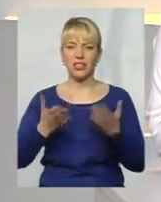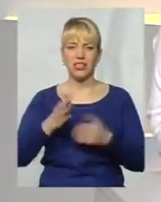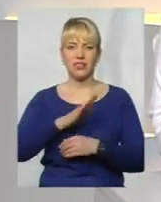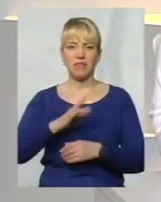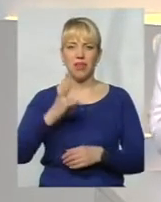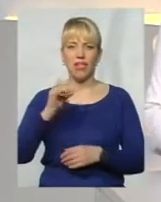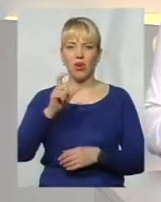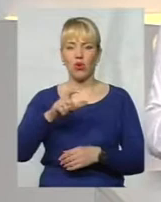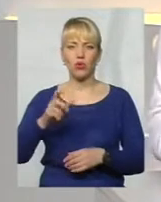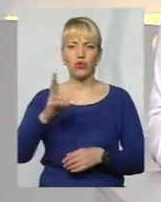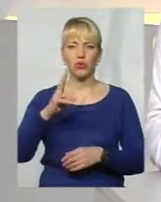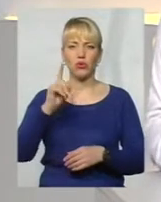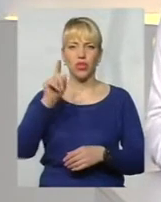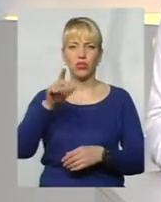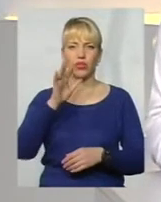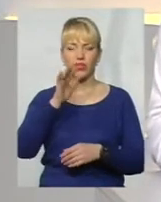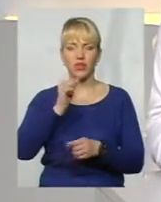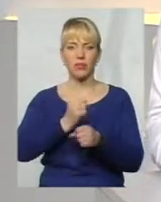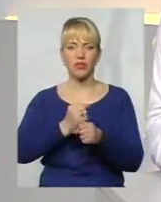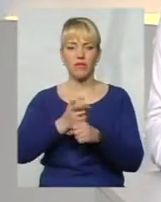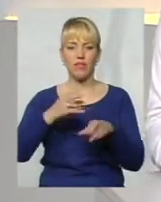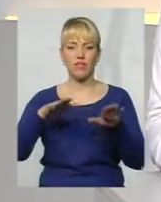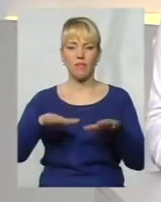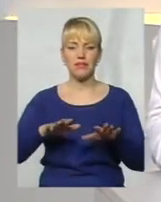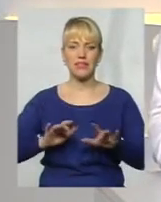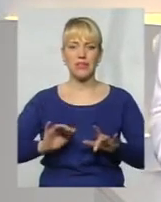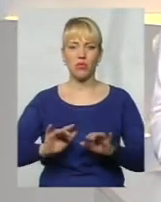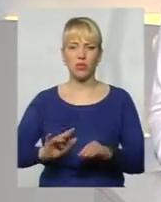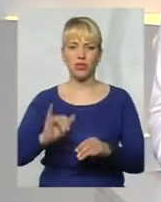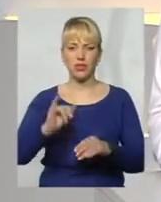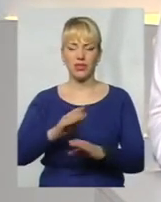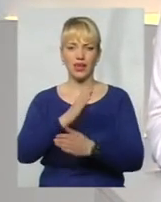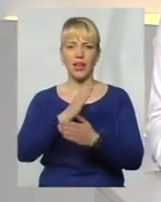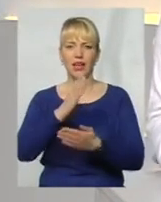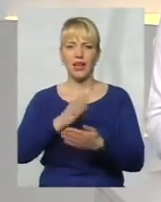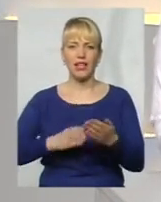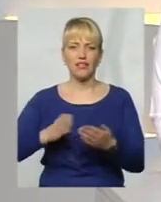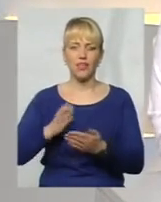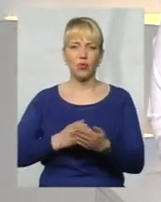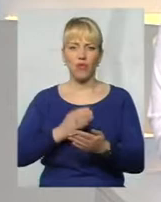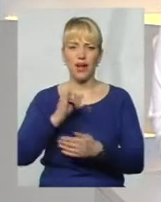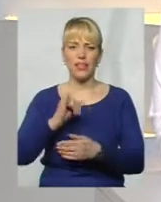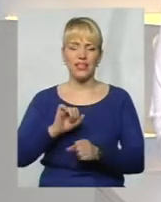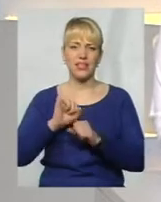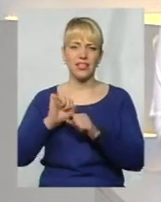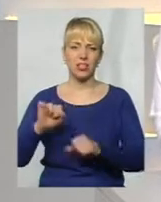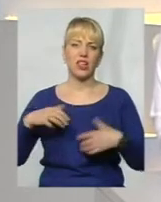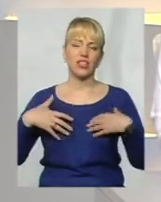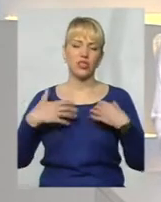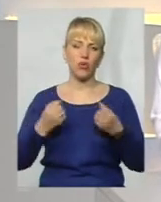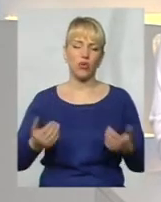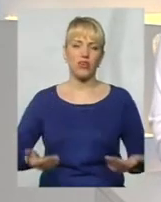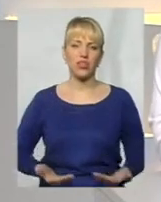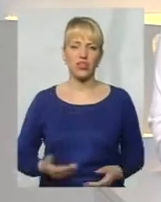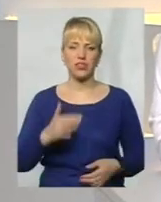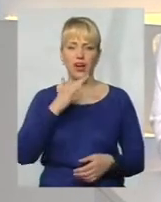які той час працювали на місці події і ліквідували, захищали наше здоров'я і життя багатьох. Сьогодні вони